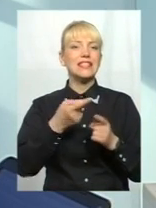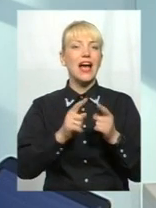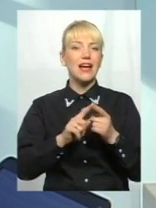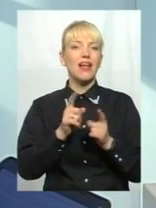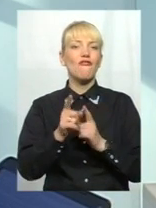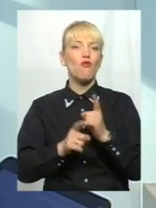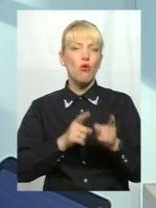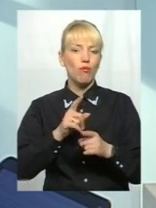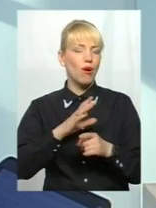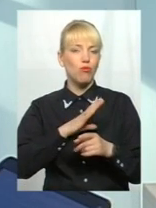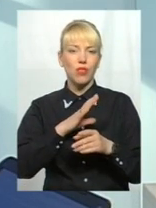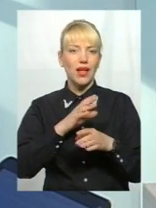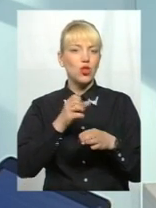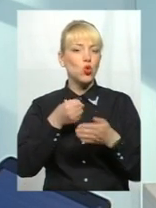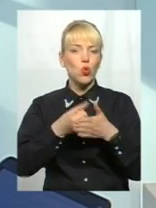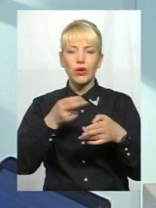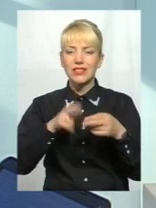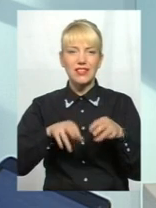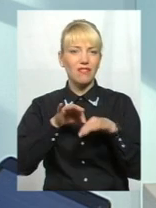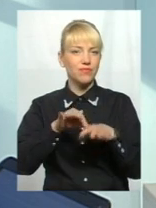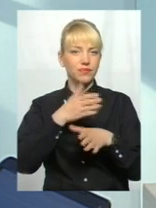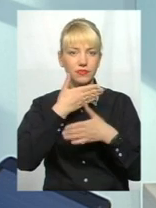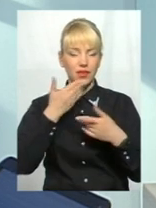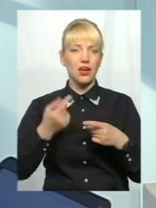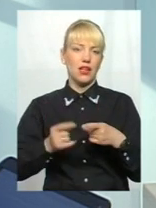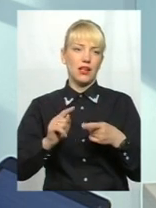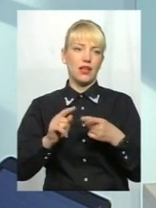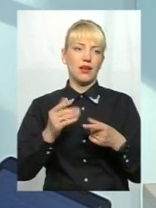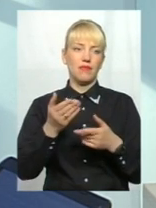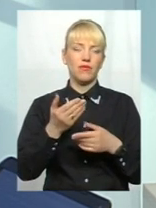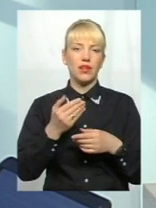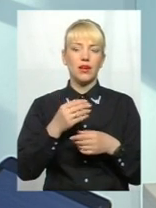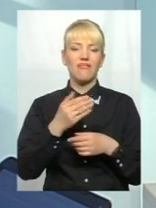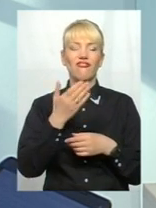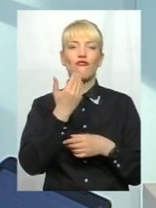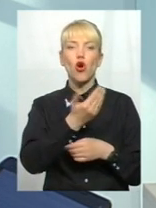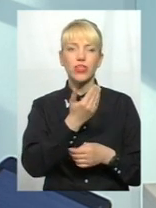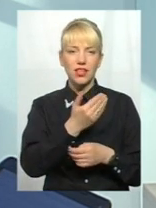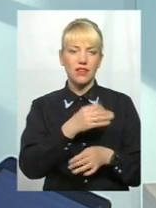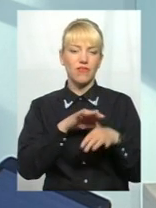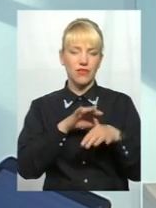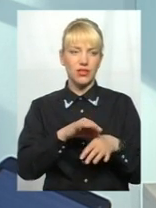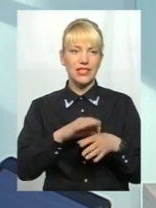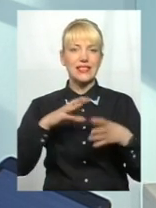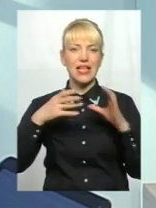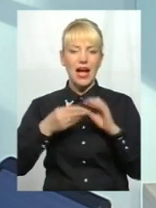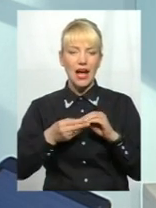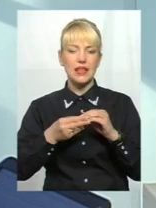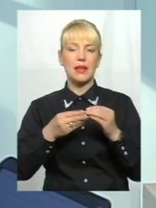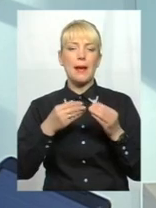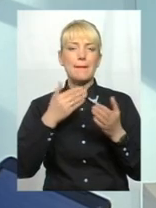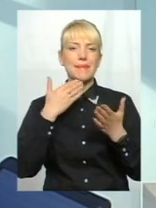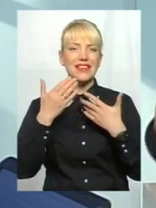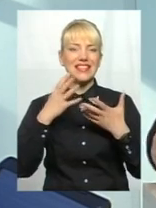отримали, ми вимили професійний склад, ми вимили, ну, не ми, вони. Загальний підхід серйозної